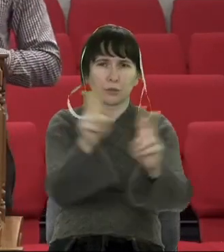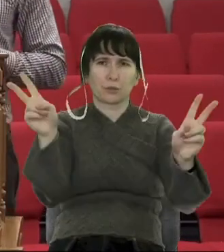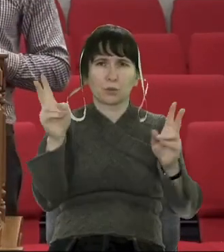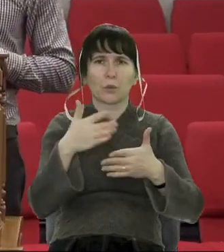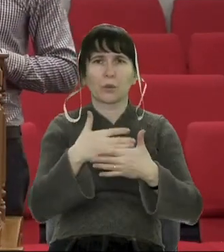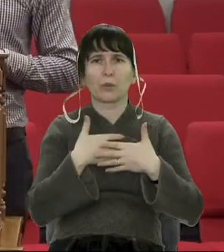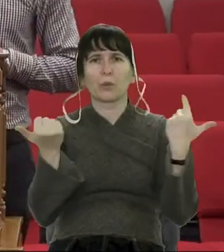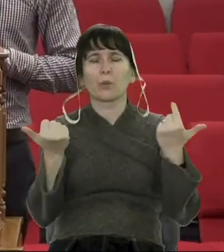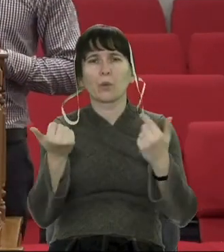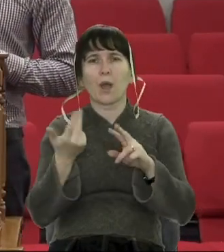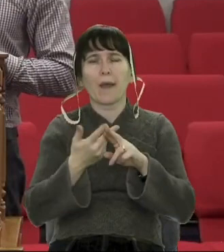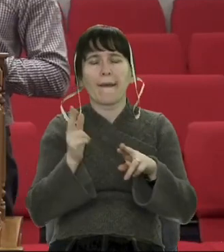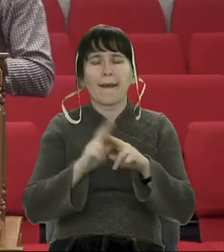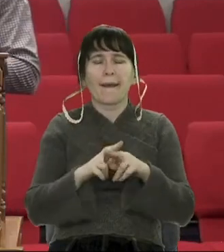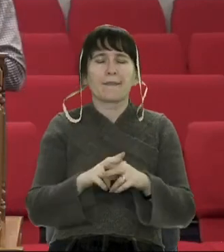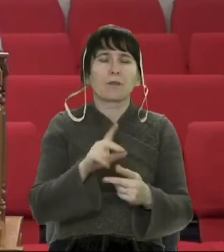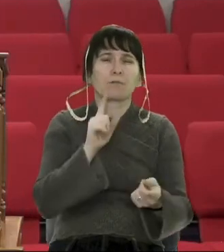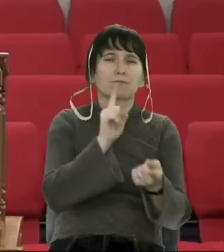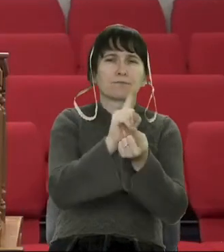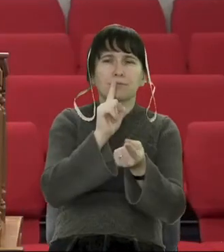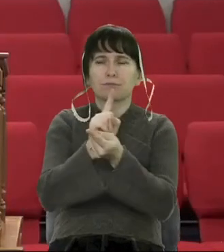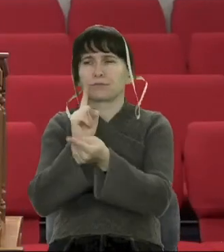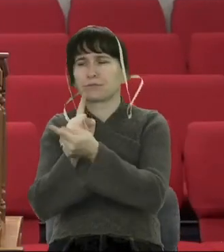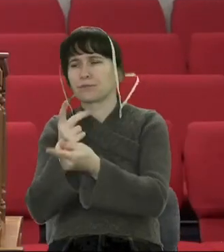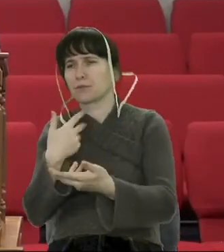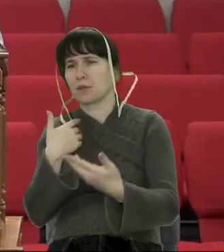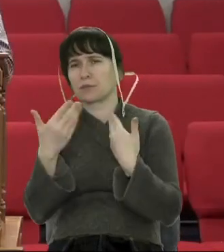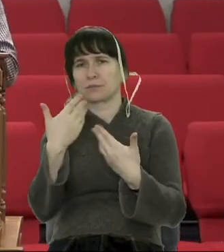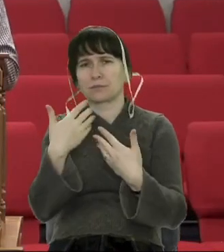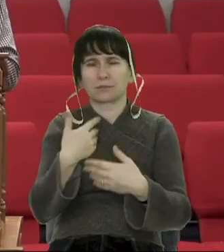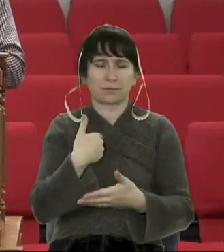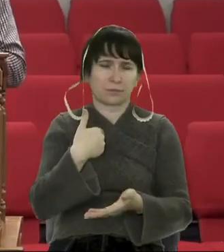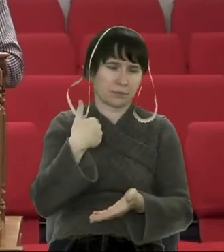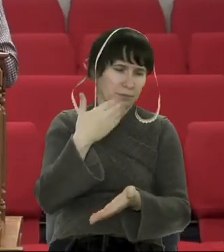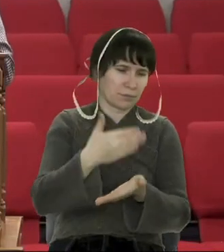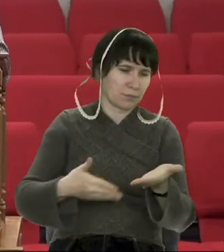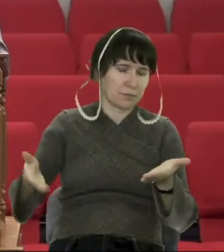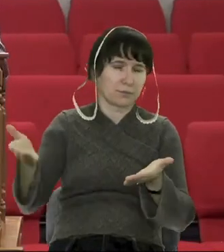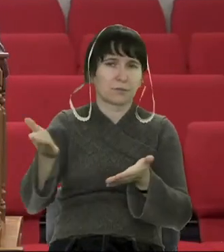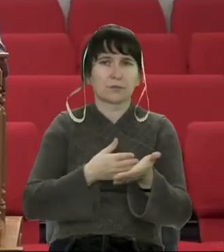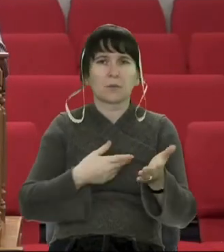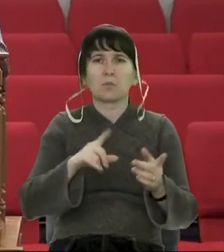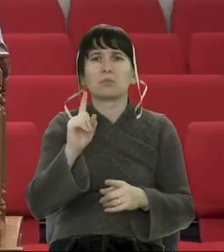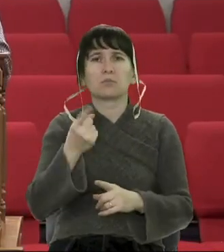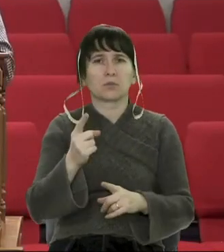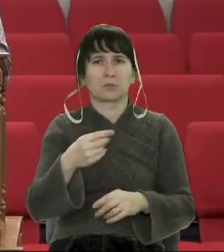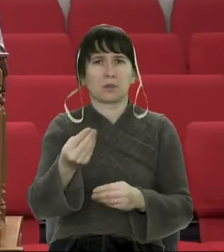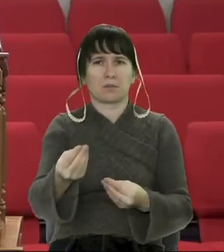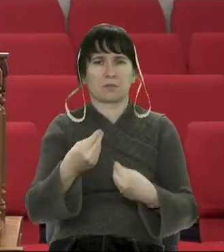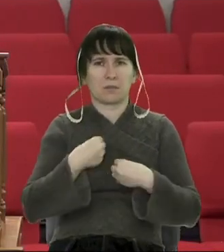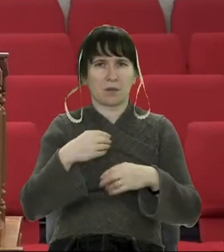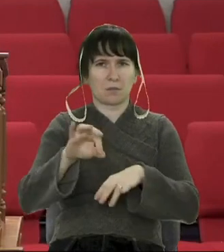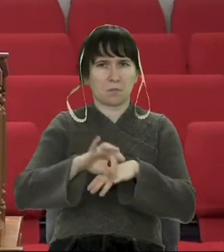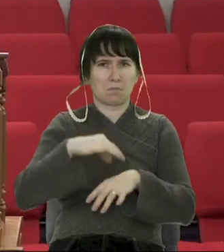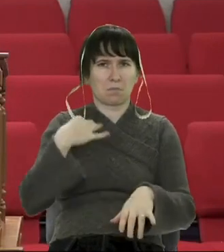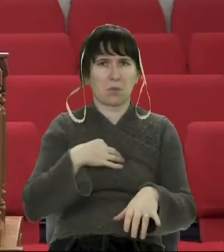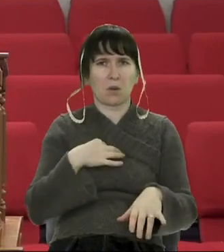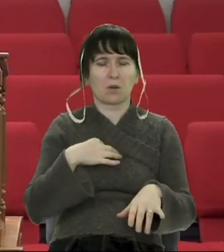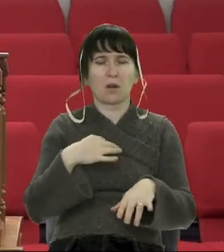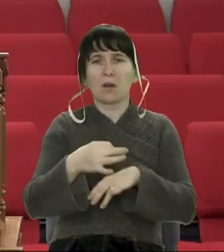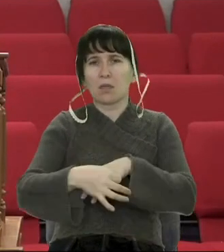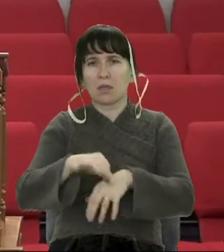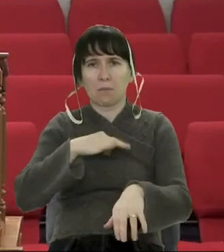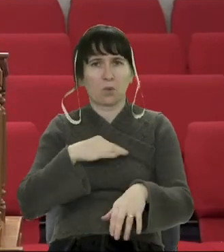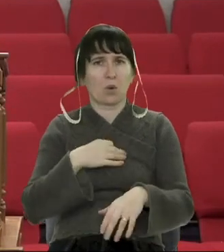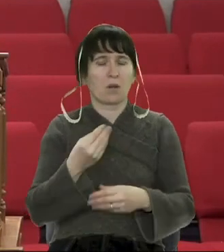тим благословінням, яке вона може пережити від інших, аби тільки не терпіти біль. Це, що так приблизно ми